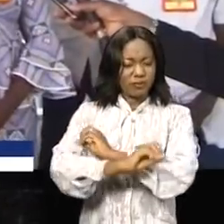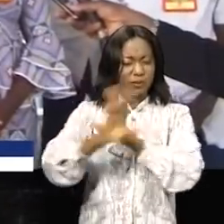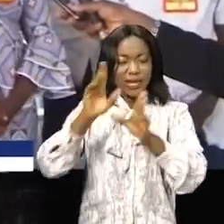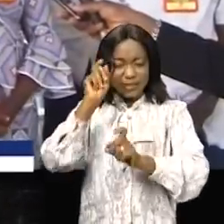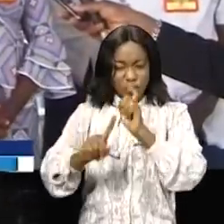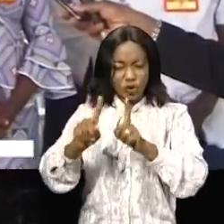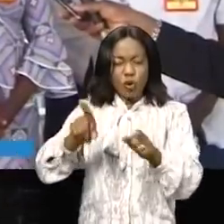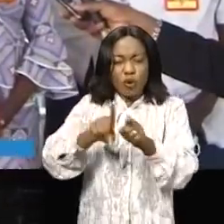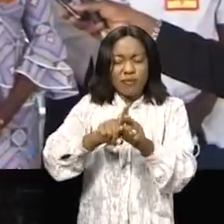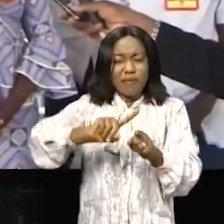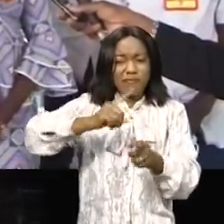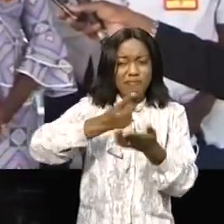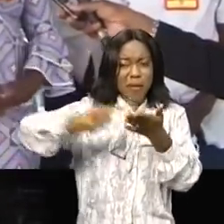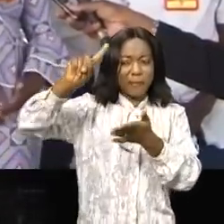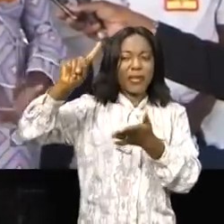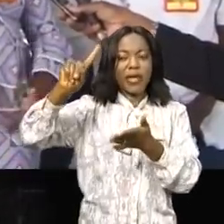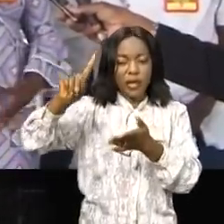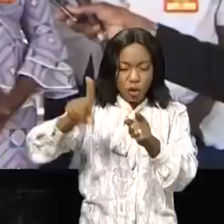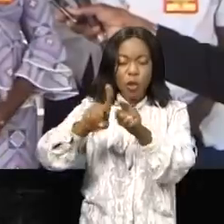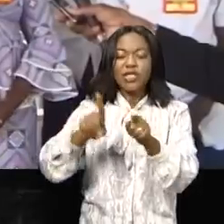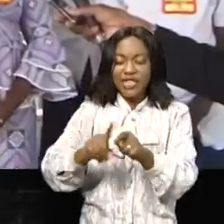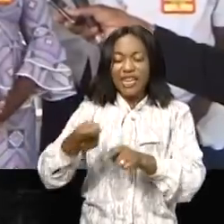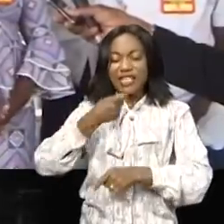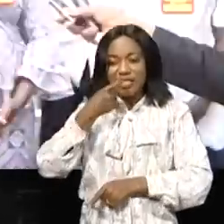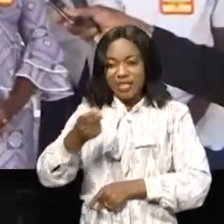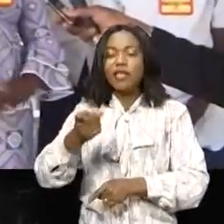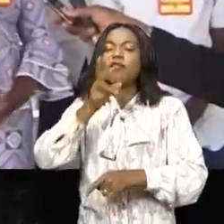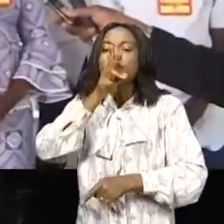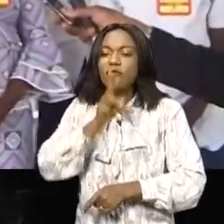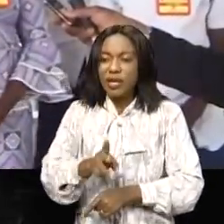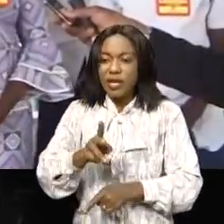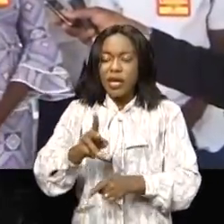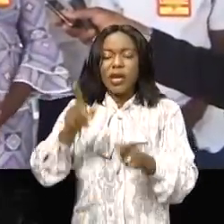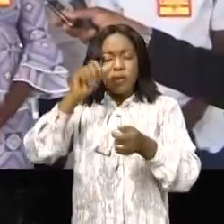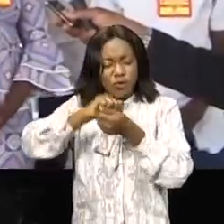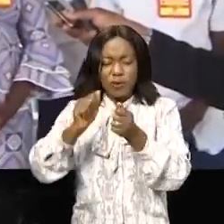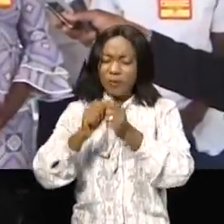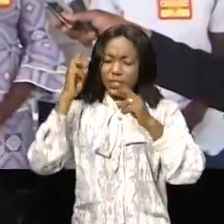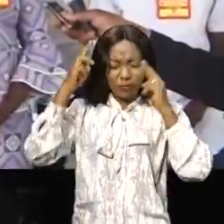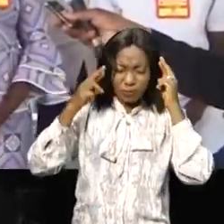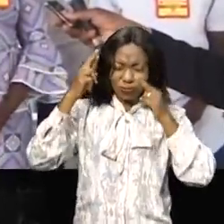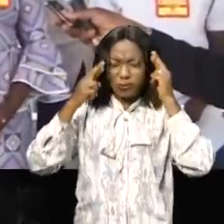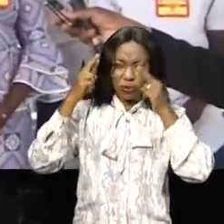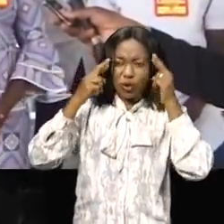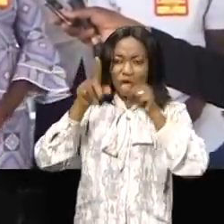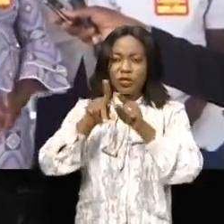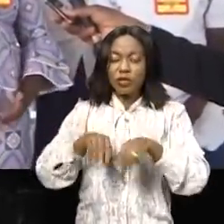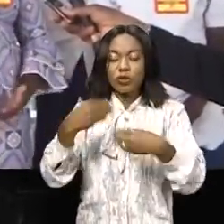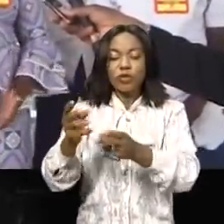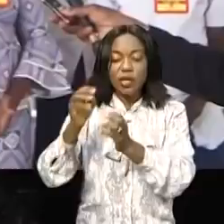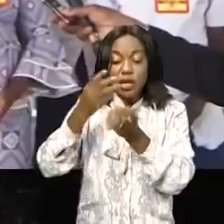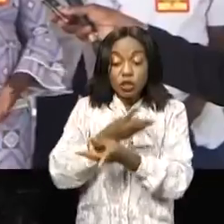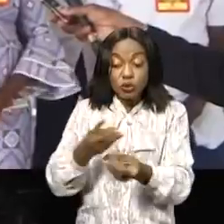question comme priorité de priorité il a d'ailleurs rassuré que ça le rend ça le préoccupe il nous a parlé des pistes et des solutions qu'il